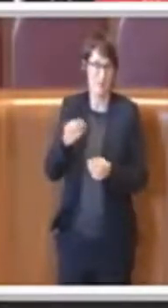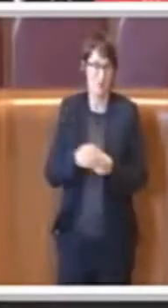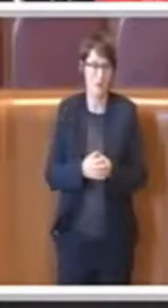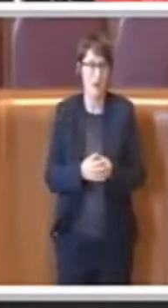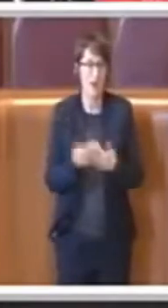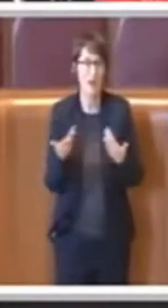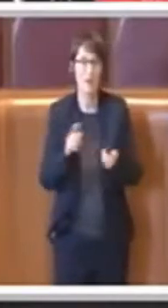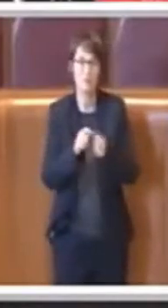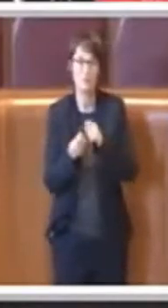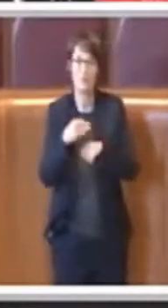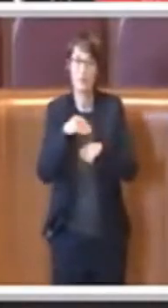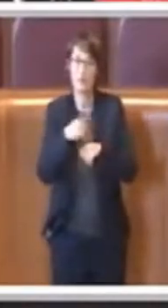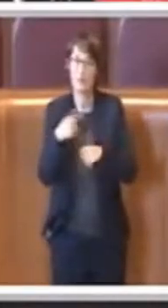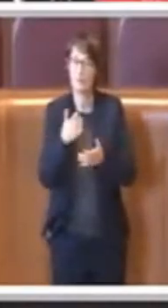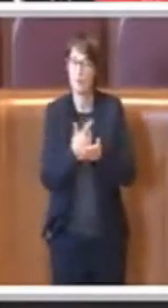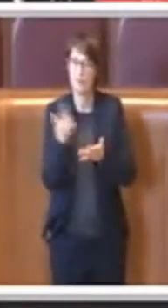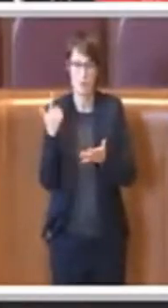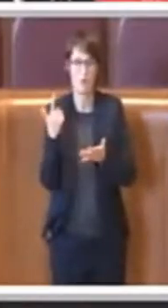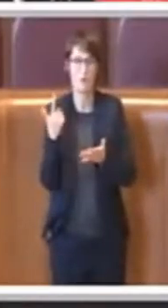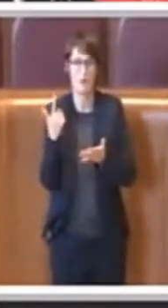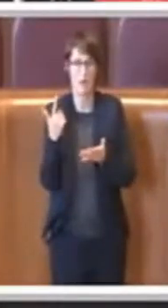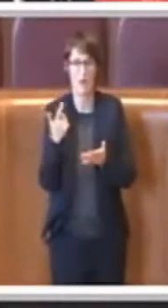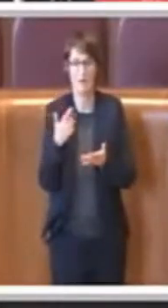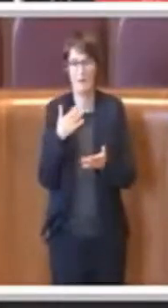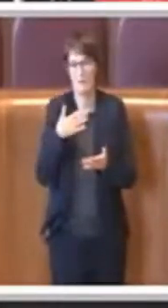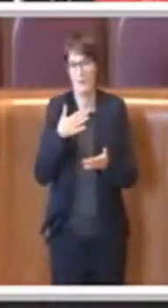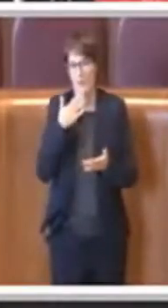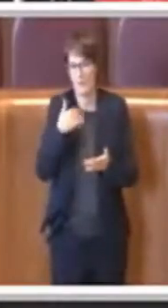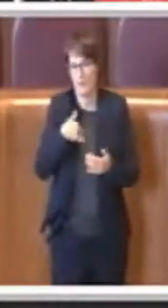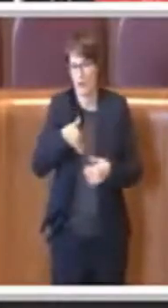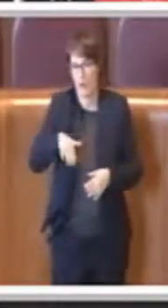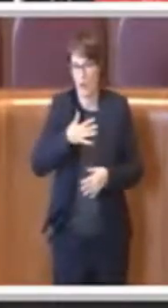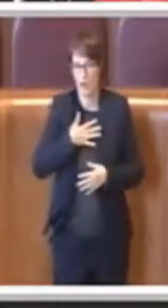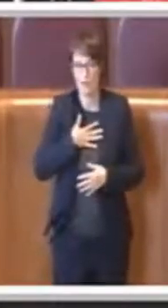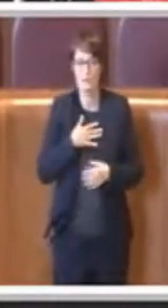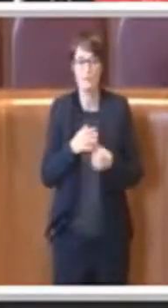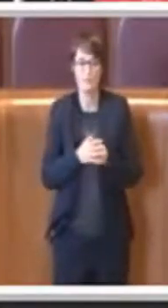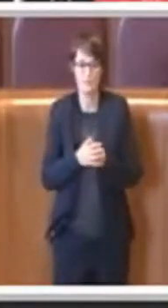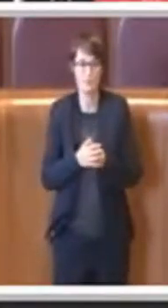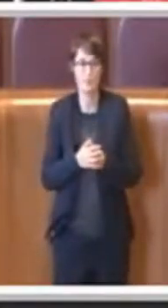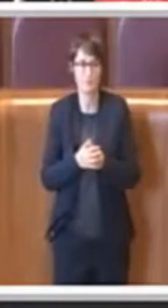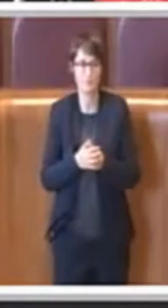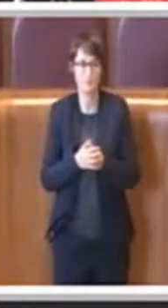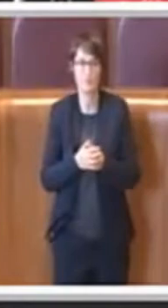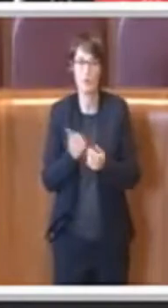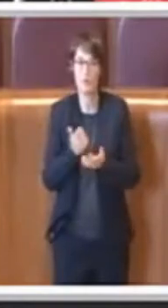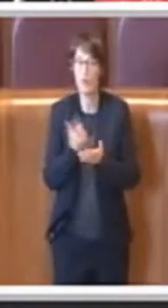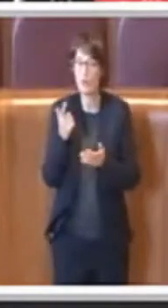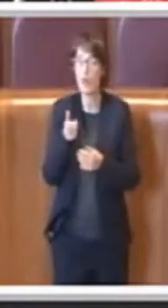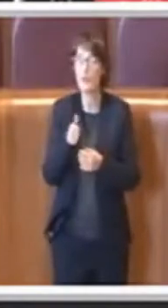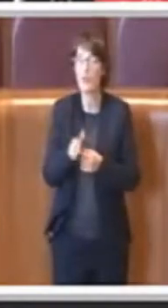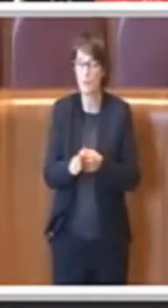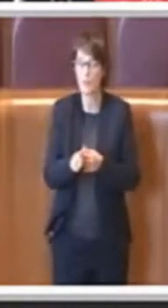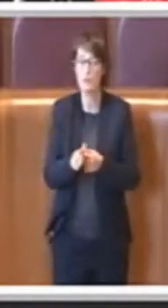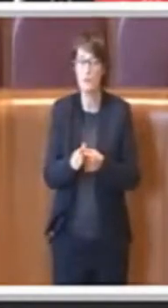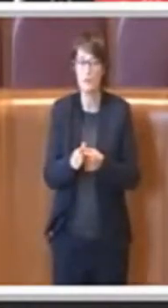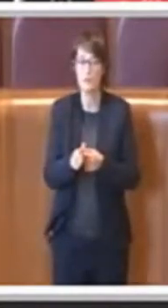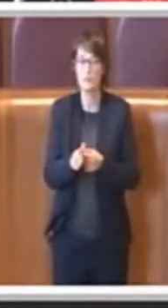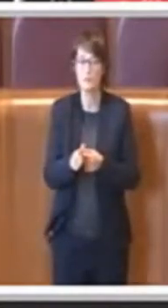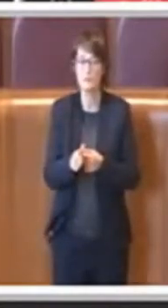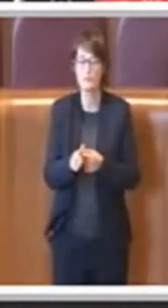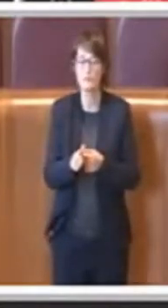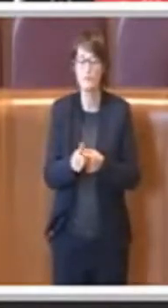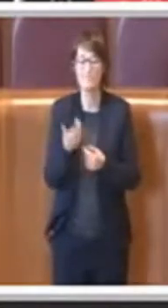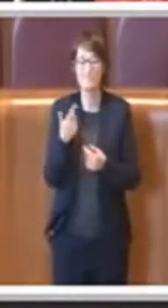emendamento molto importante per noi, molto importante perché è uno dei punti più